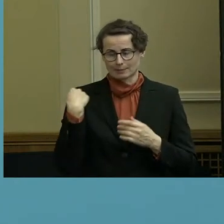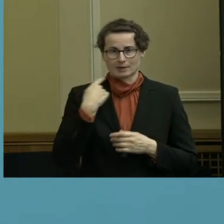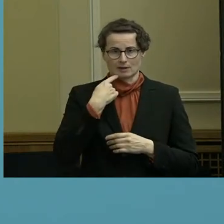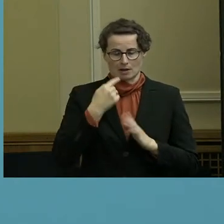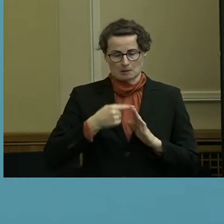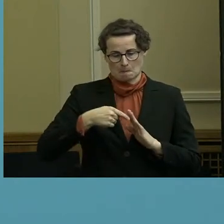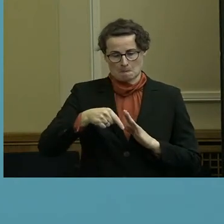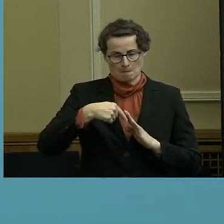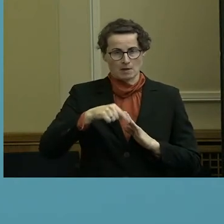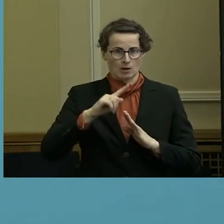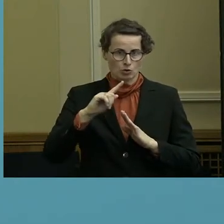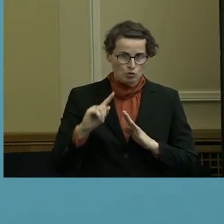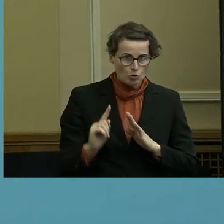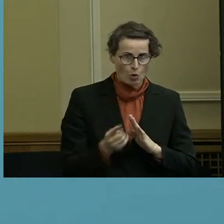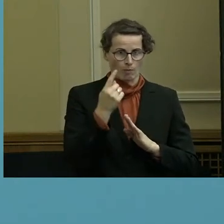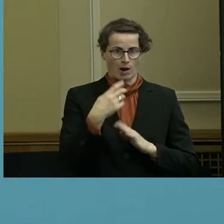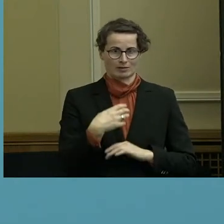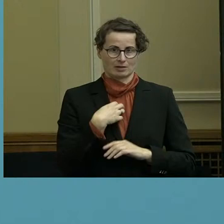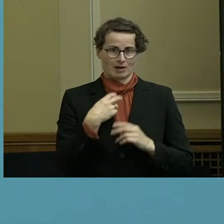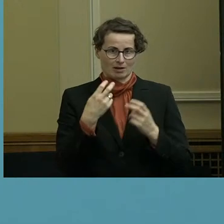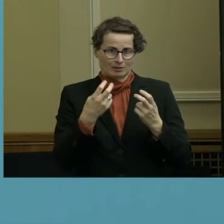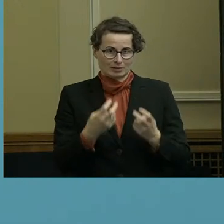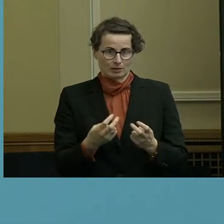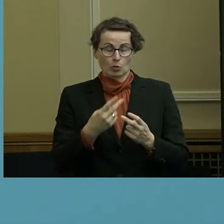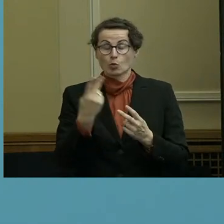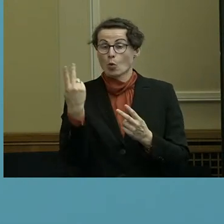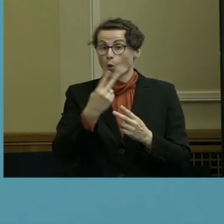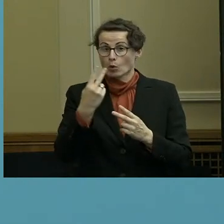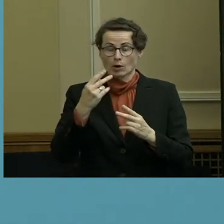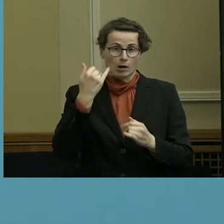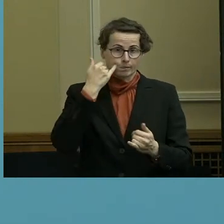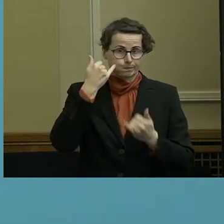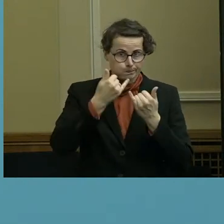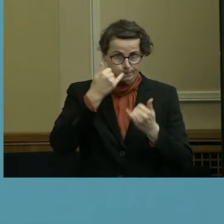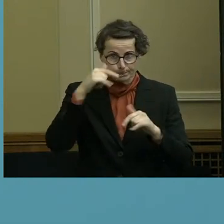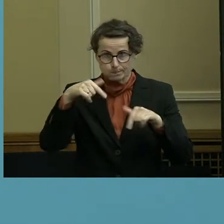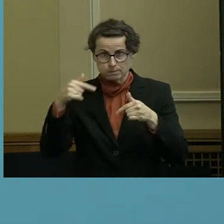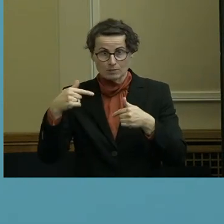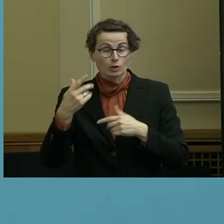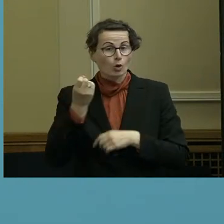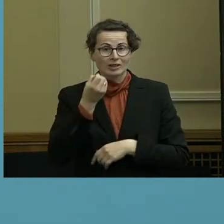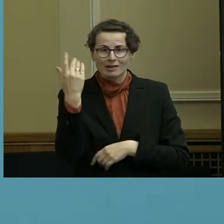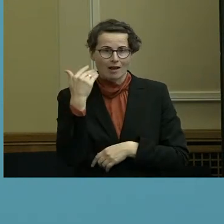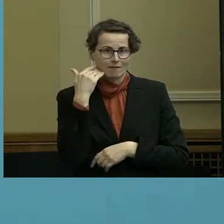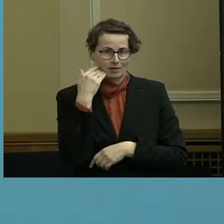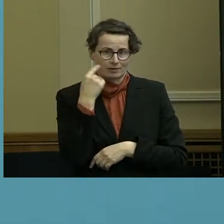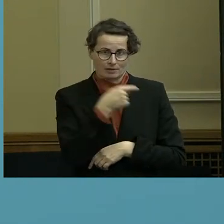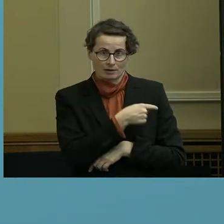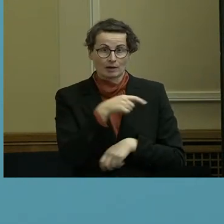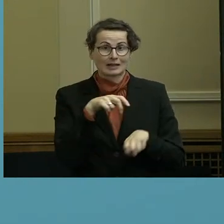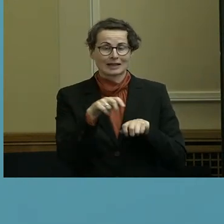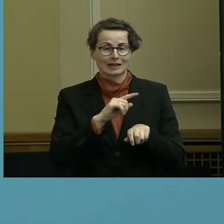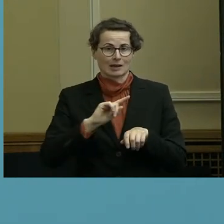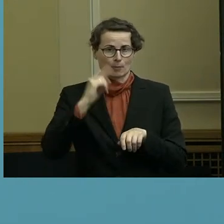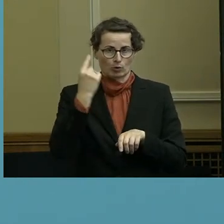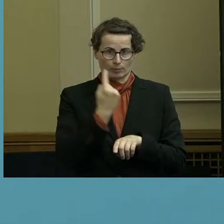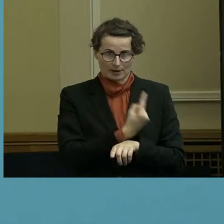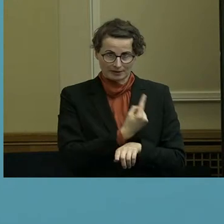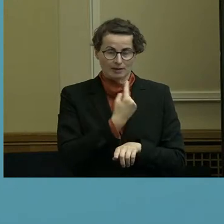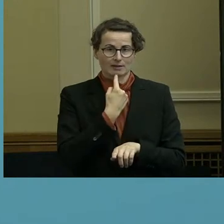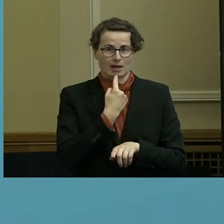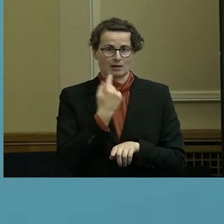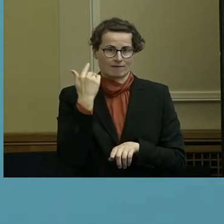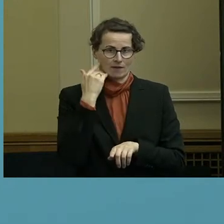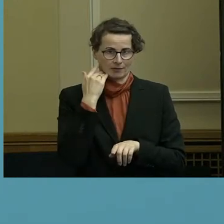oder eine außerordentliche Senatsschalte haben. dann, da ist der Zeitpunkt jetzt noch nicht festgelegt, es wird der Regierende Bürgermeister entscheiden. Und danach wird es